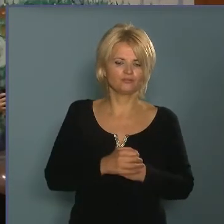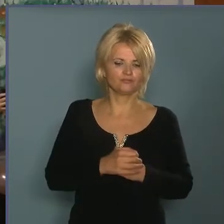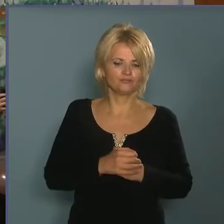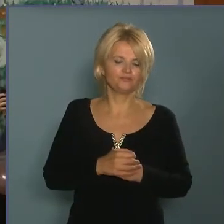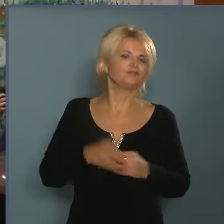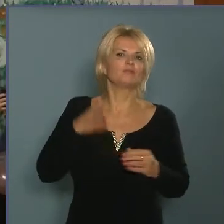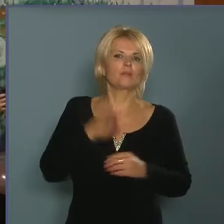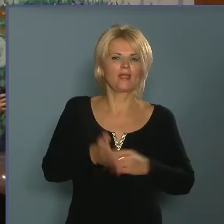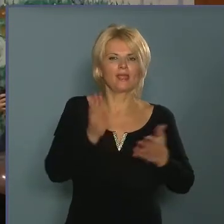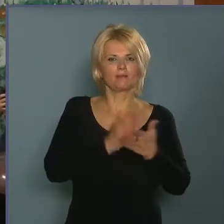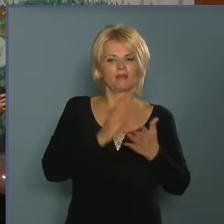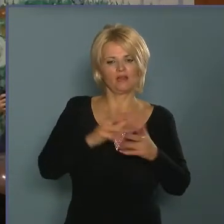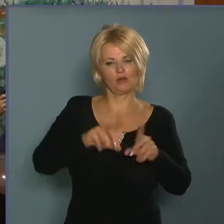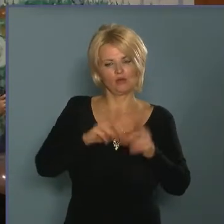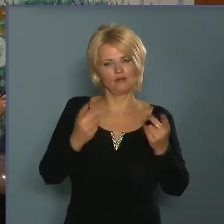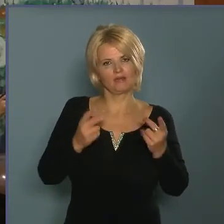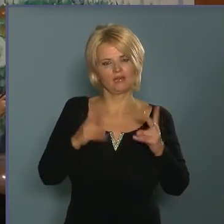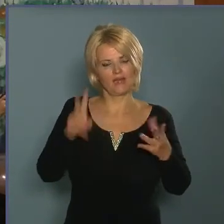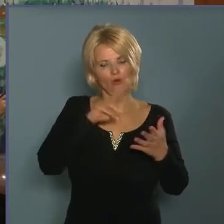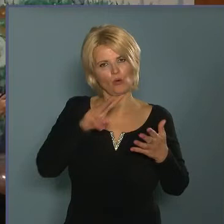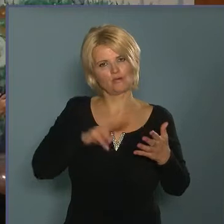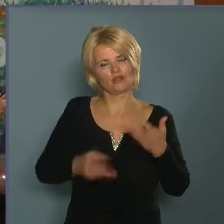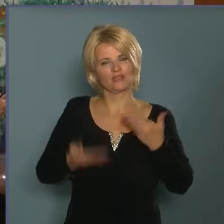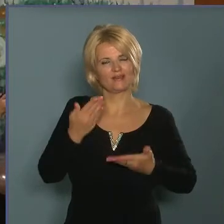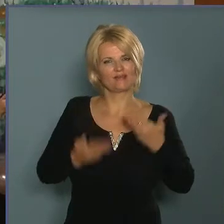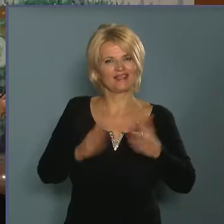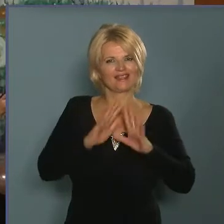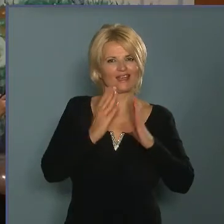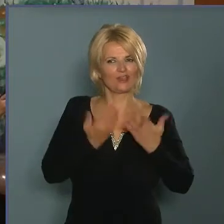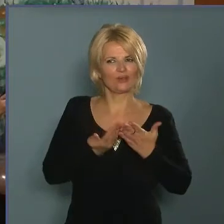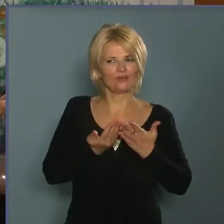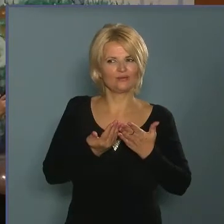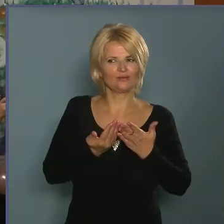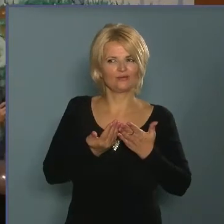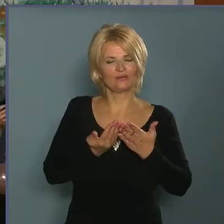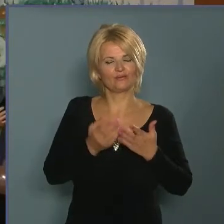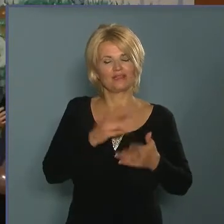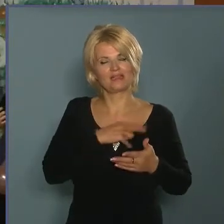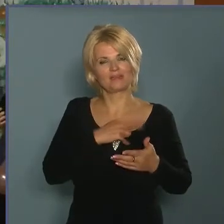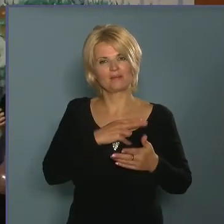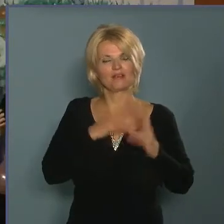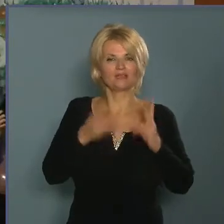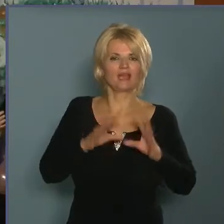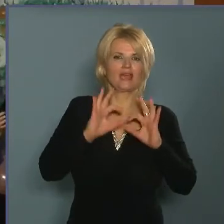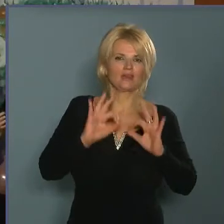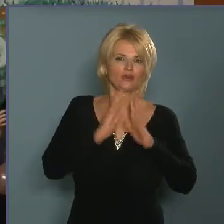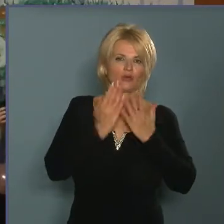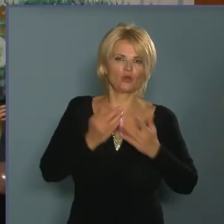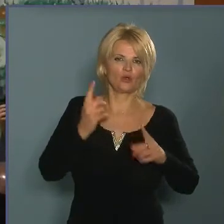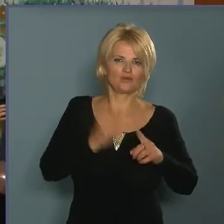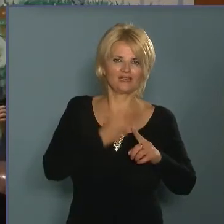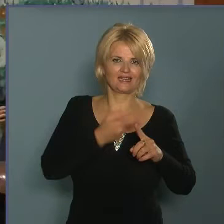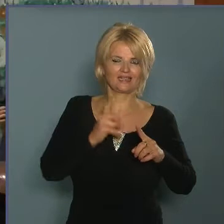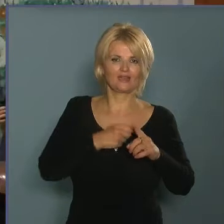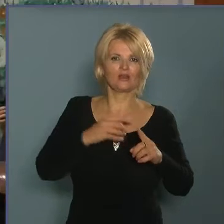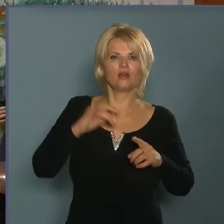Ehhez viszont megfelelő sajtóorganumokat kell olvasgatnunk, hogy melyek azok a könyvek, amelyek, tehát kellenek jó könyvkritikák, könyvajánlók, jó